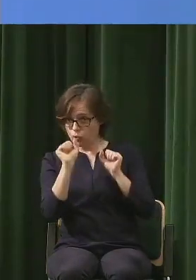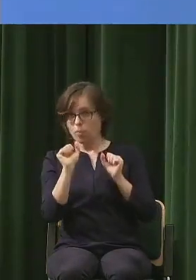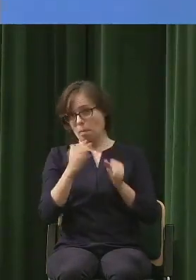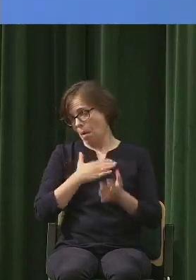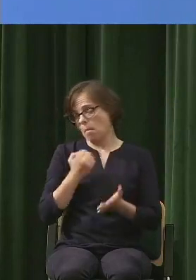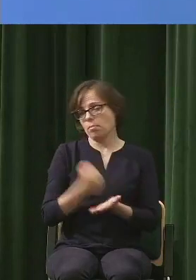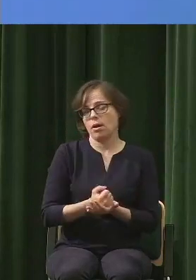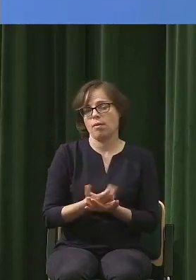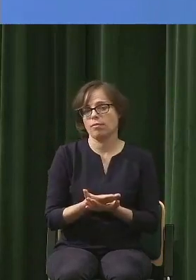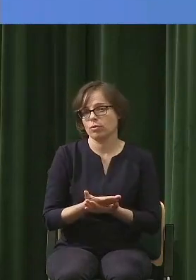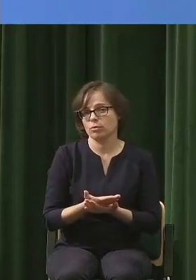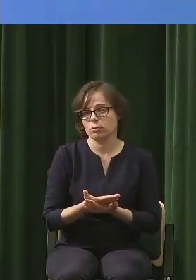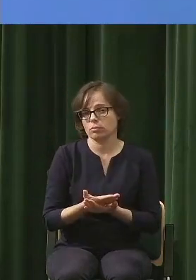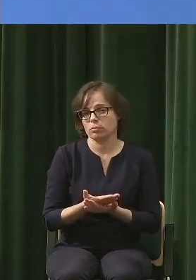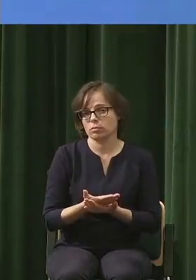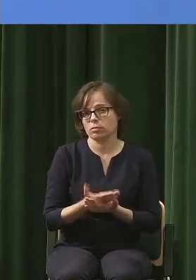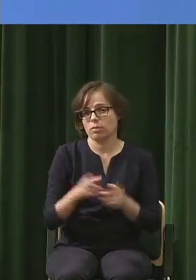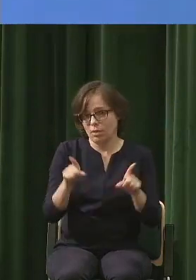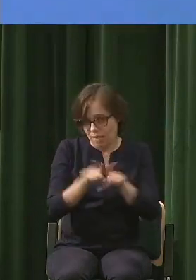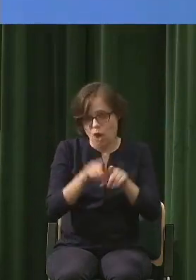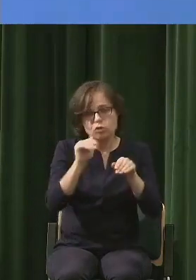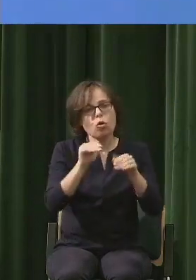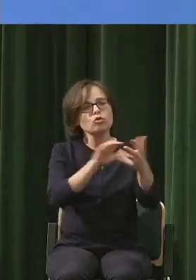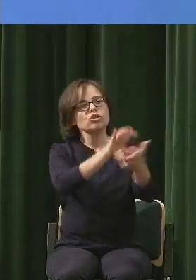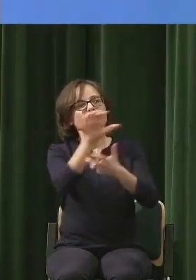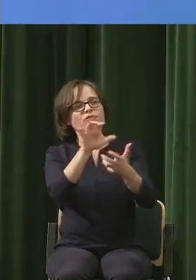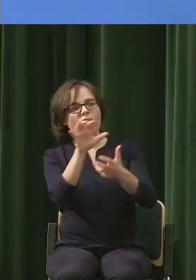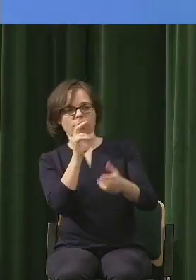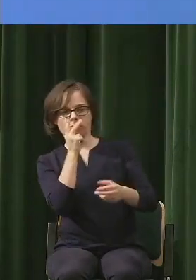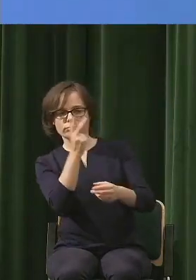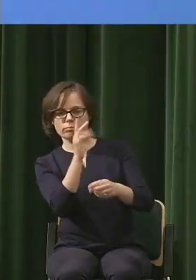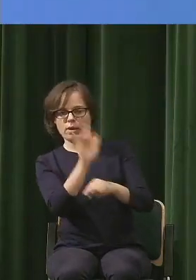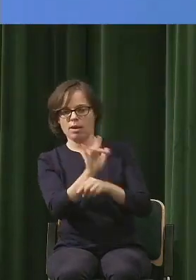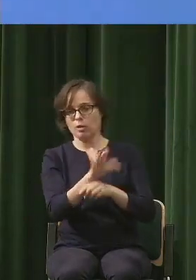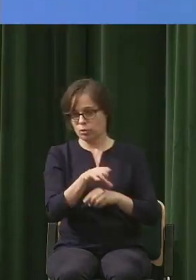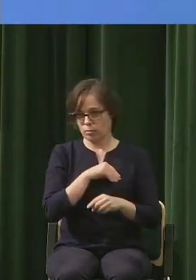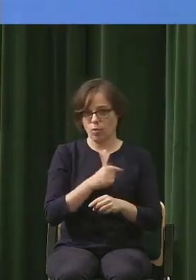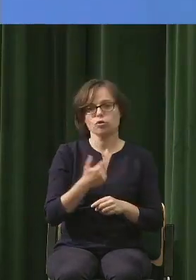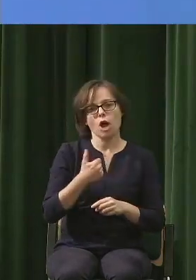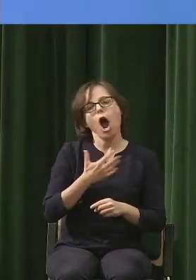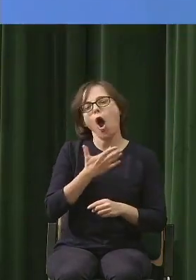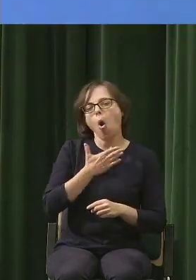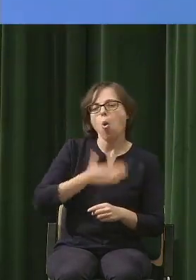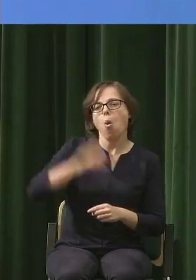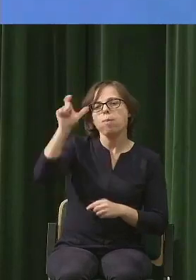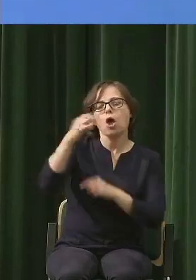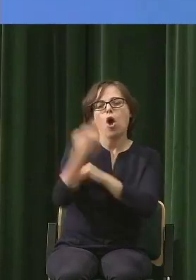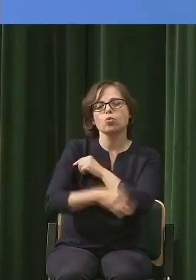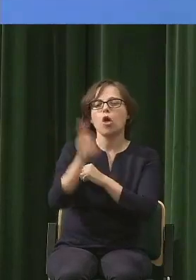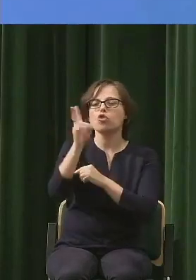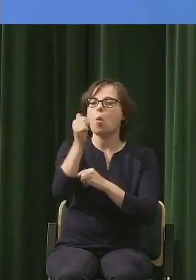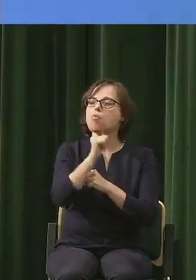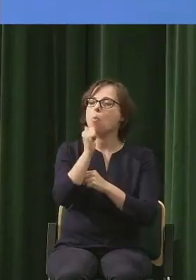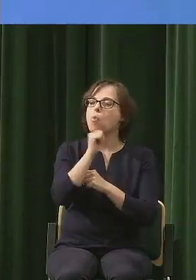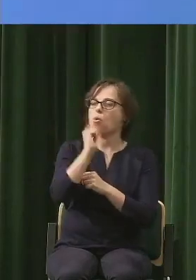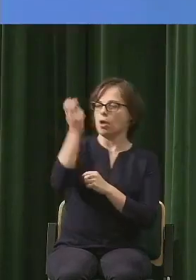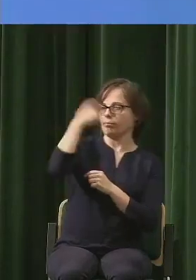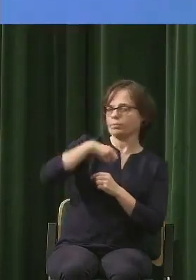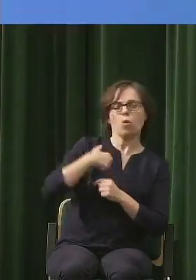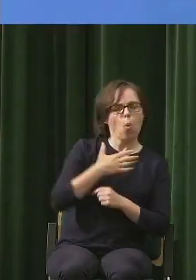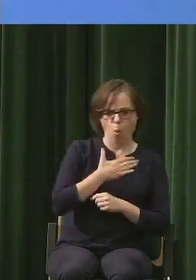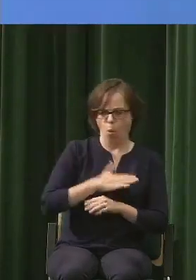i jakby krytyczną wobec rzeczywistości. Uwielbiam studentów, którzy chcą mnie zagiąć. Ich pamiętam najbardziej.